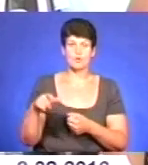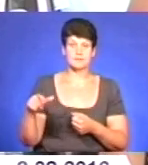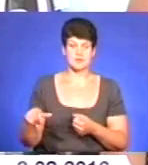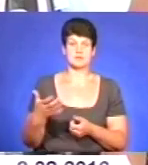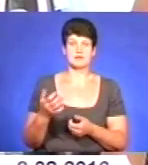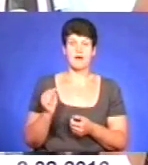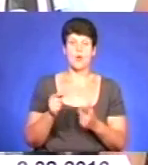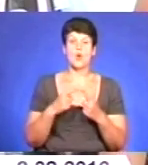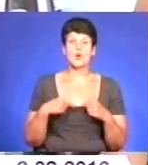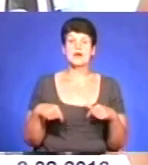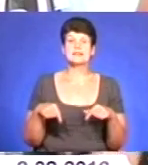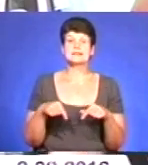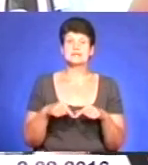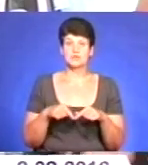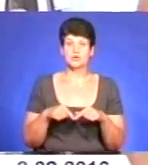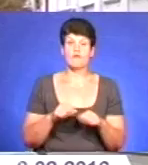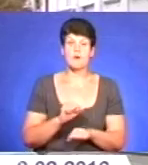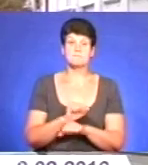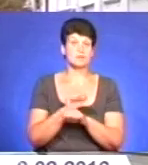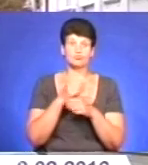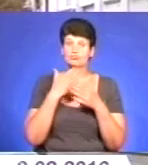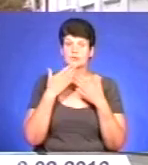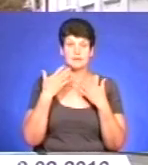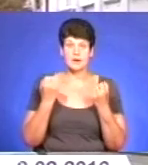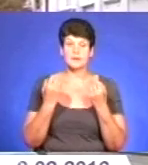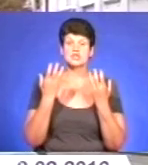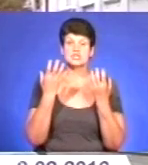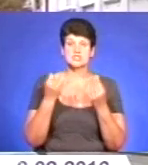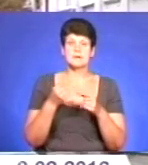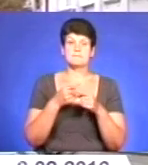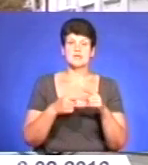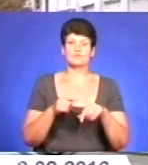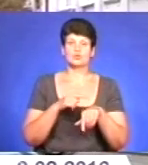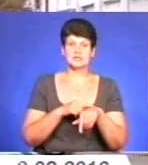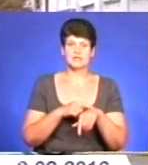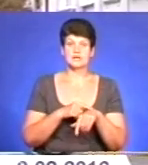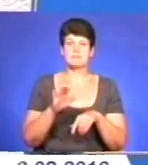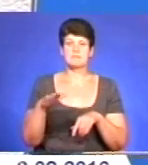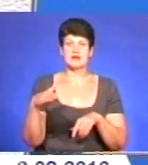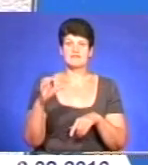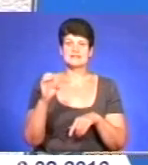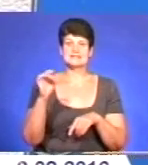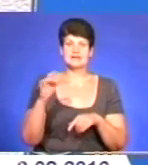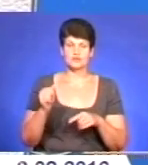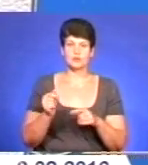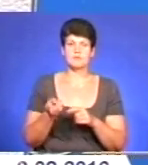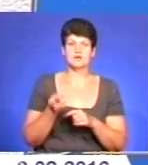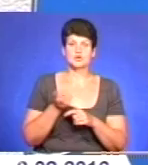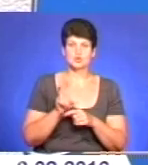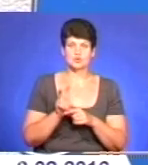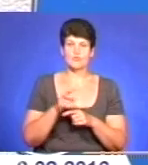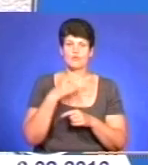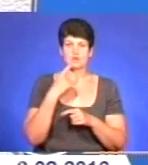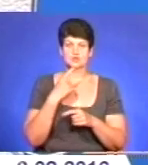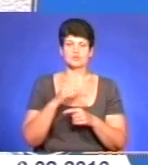організаторів мітингу немає. Ще півгодини і правий сектор таки підтягнувся, аргументуючи запізнення заторами